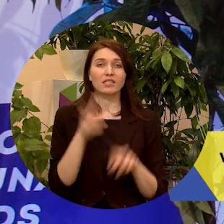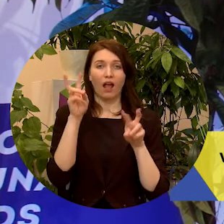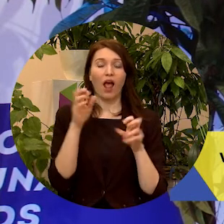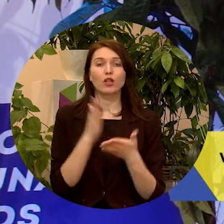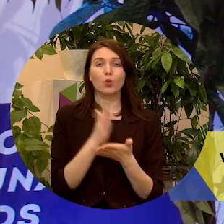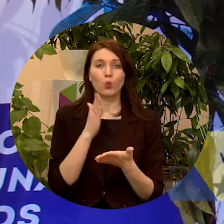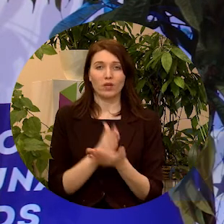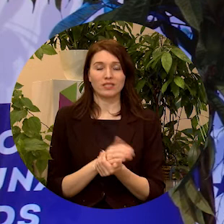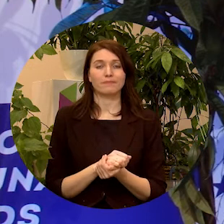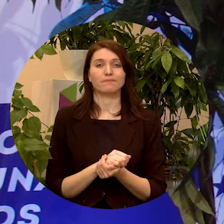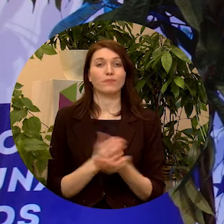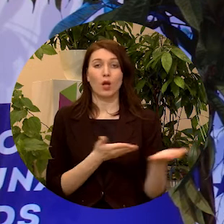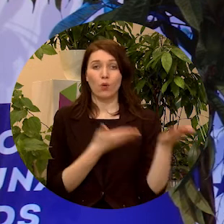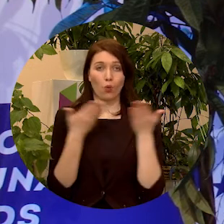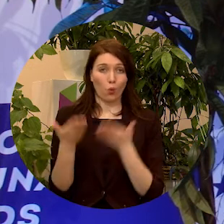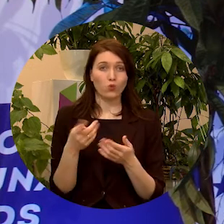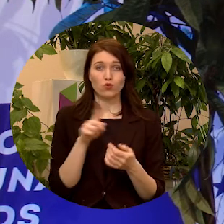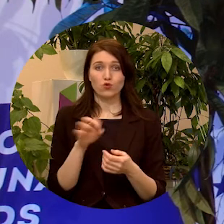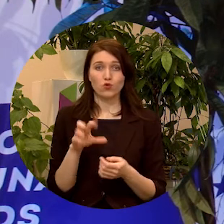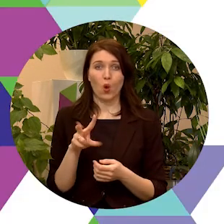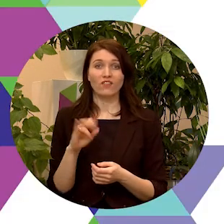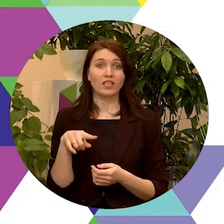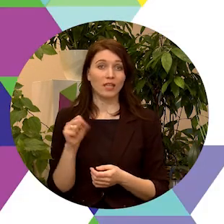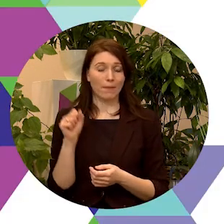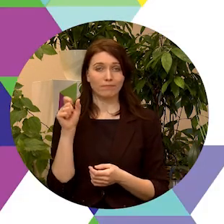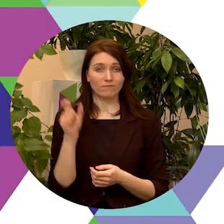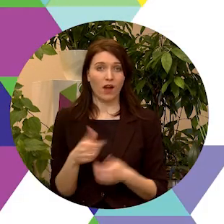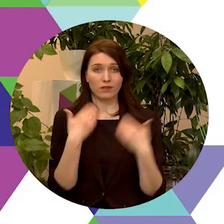Tad lūdzu, Solvita, vārds tev.